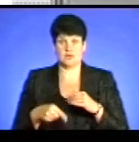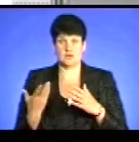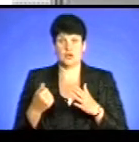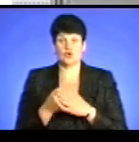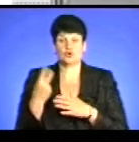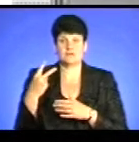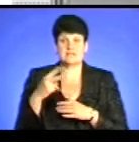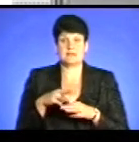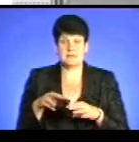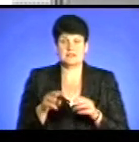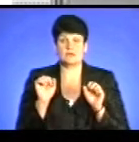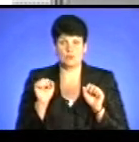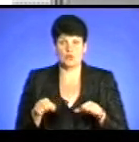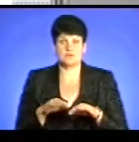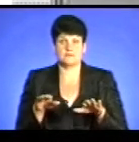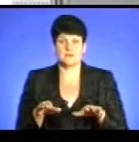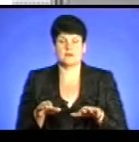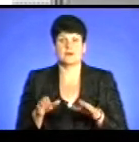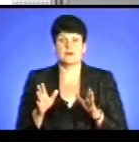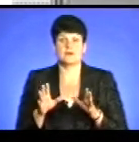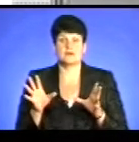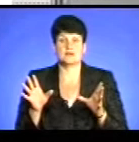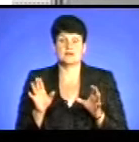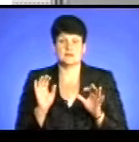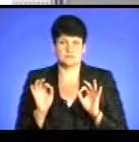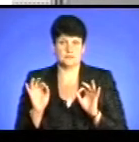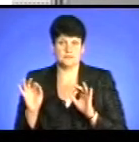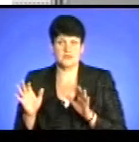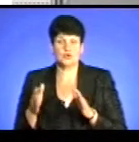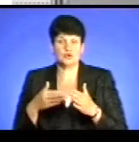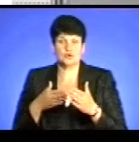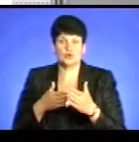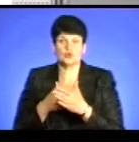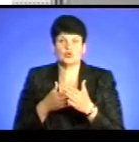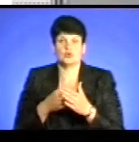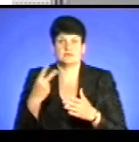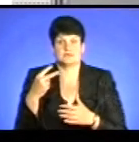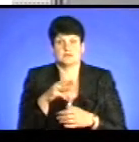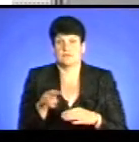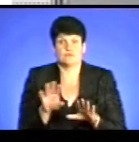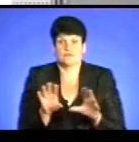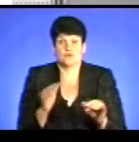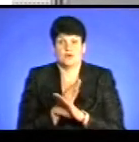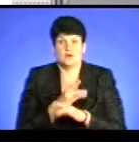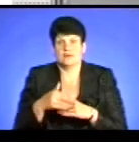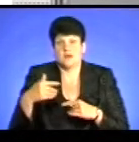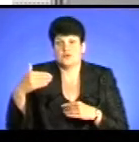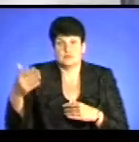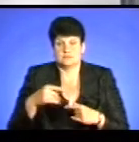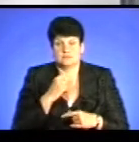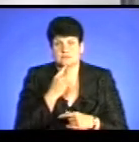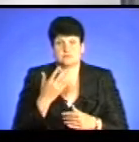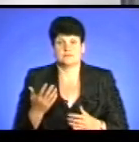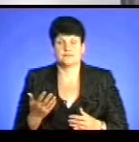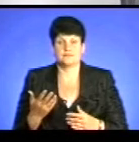купатися. Ми там і бої виставили, встежили все, виставили бої, але й далі там дуже складно. Ви